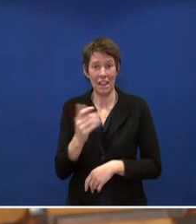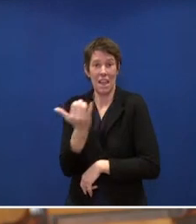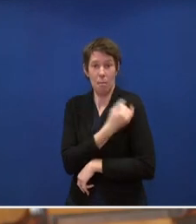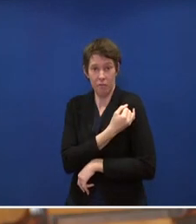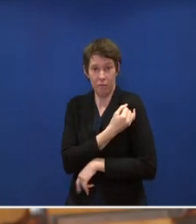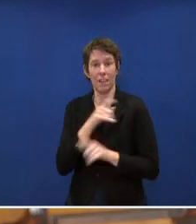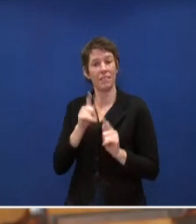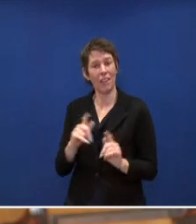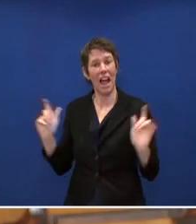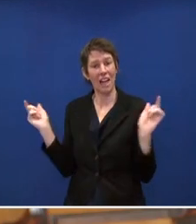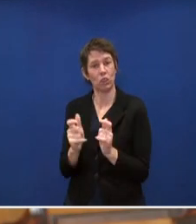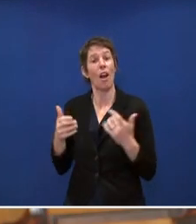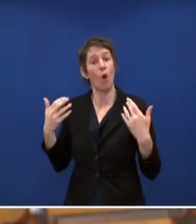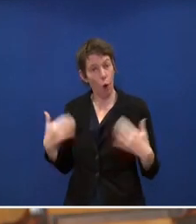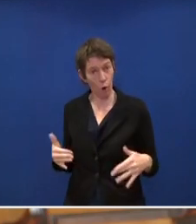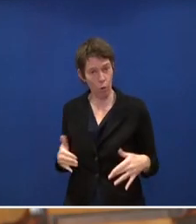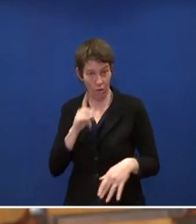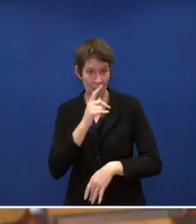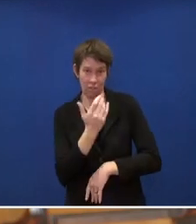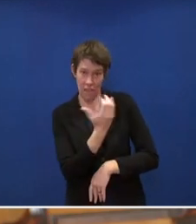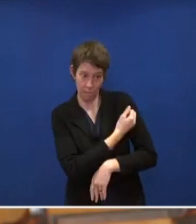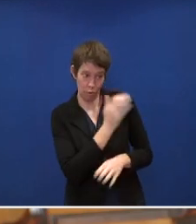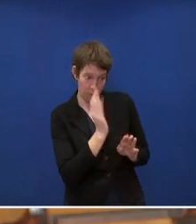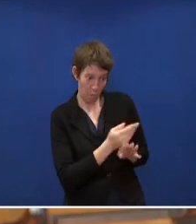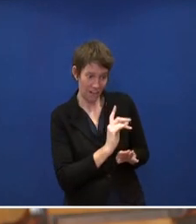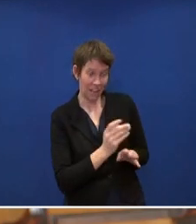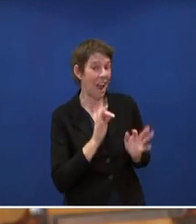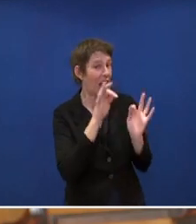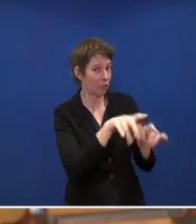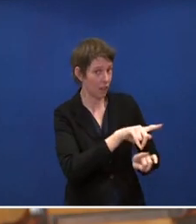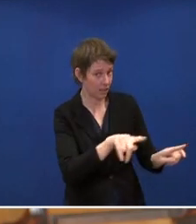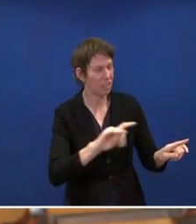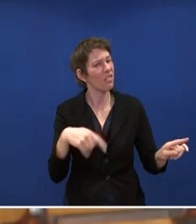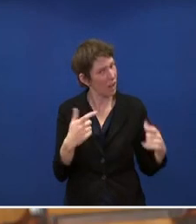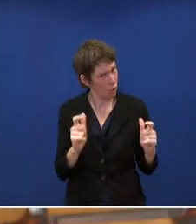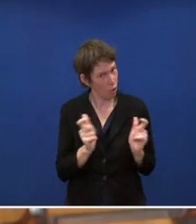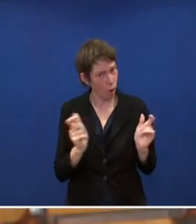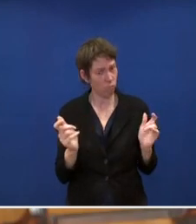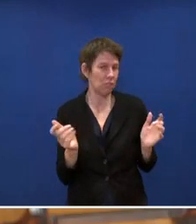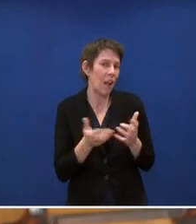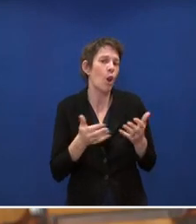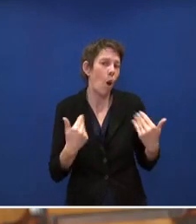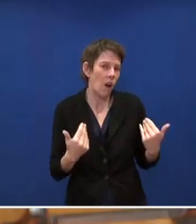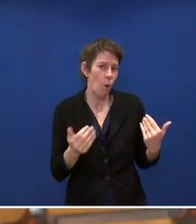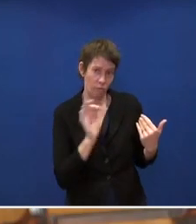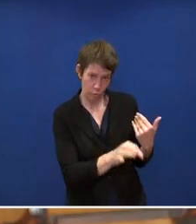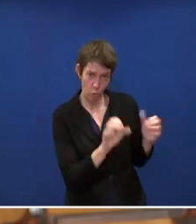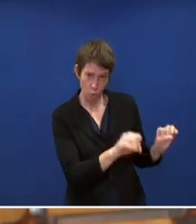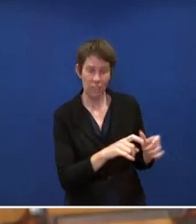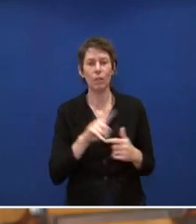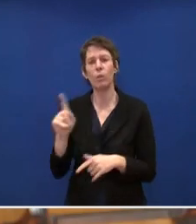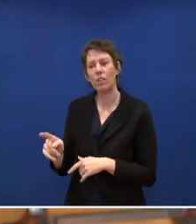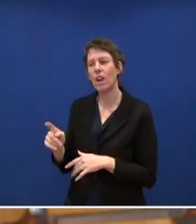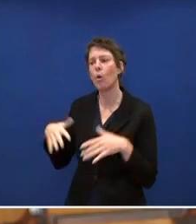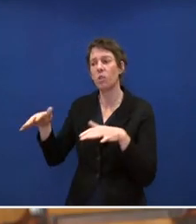dass diese nicht ansteckend sind nach einer Impfung. Und wie bewerten Sie die Tatsache, dass Großbritannien und die USA nun einen in Deutschland entwickelten Impfstoff vor der Europäischen